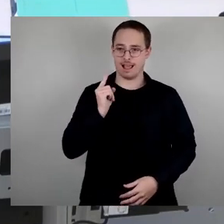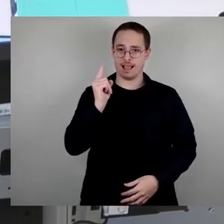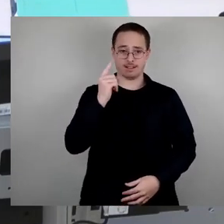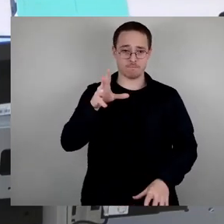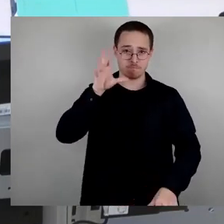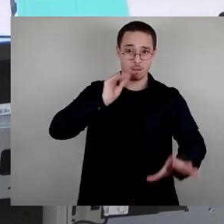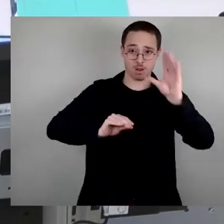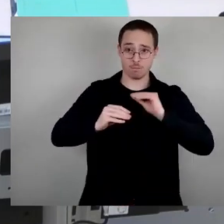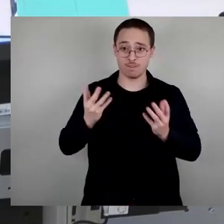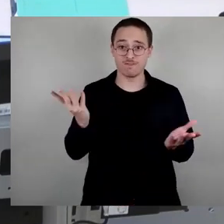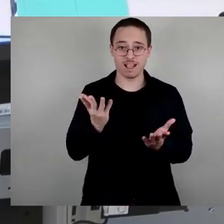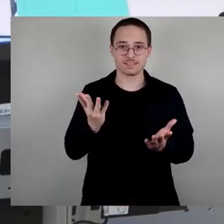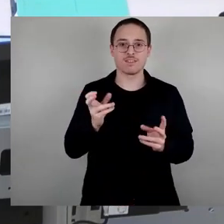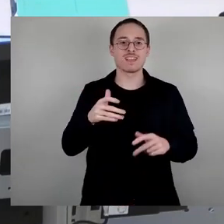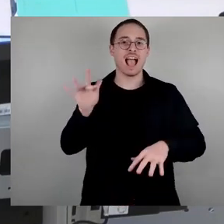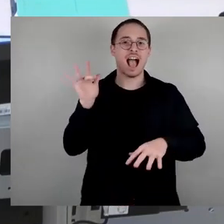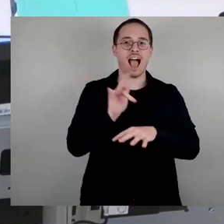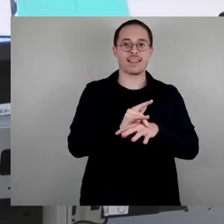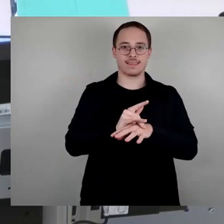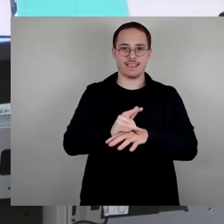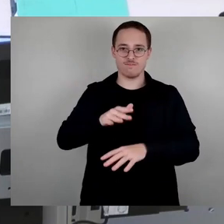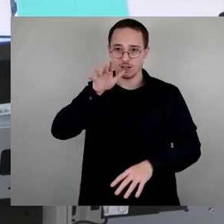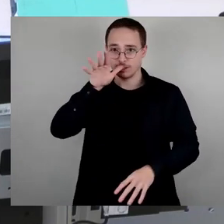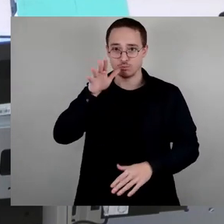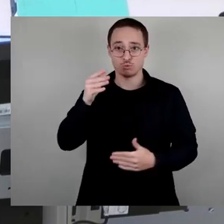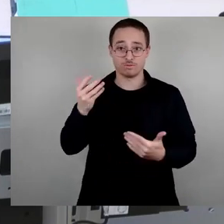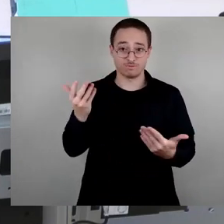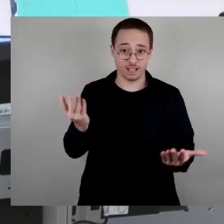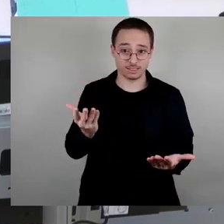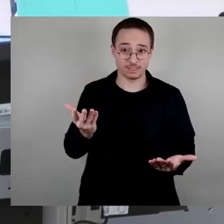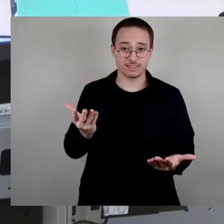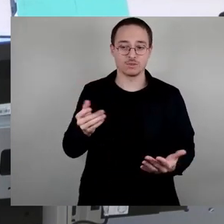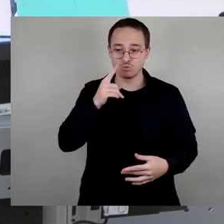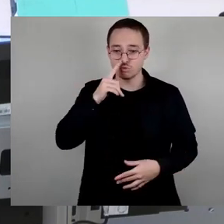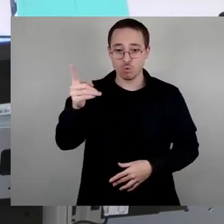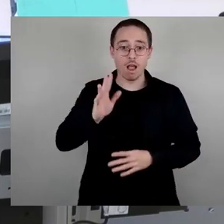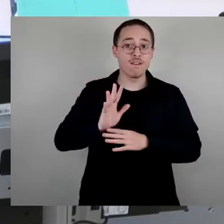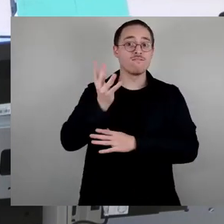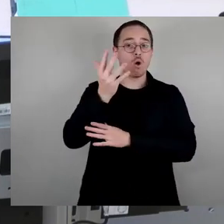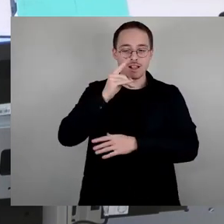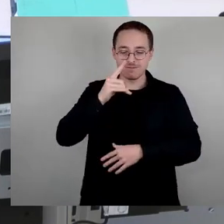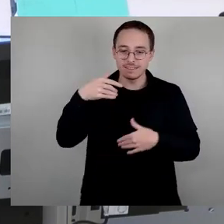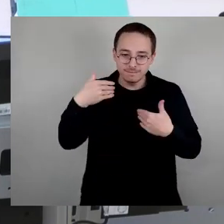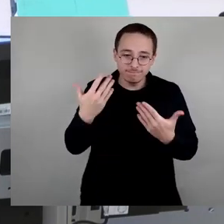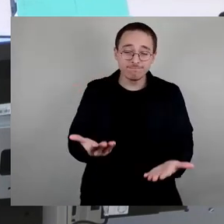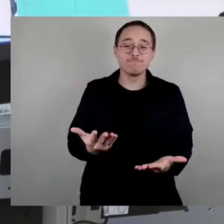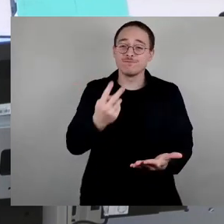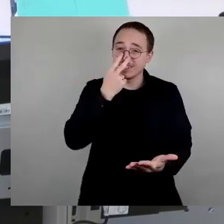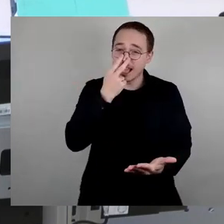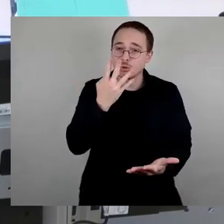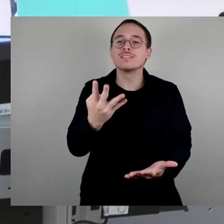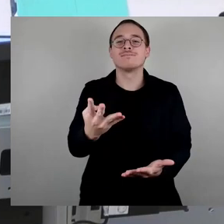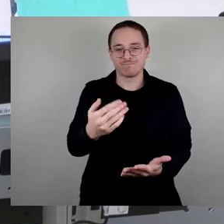die, Antifaschismus ist am Ende erfolgreich, nur wenn er militärisch ist. Und diese